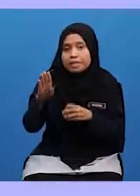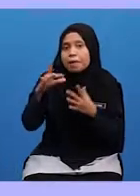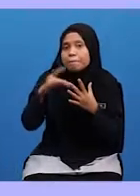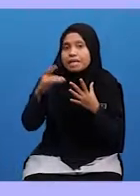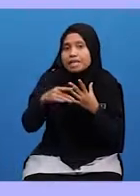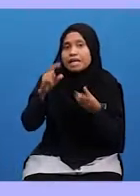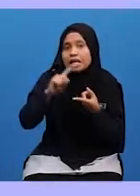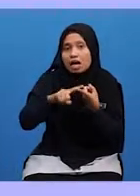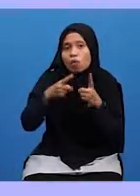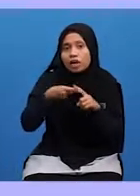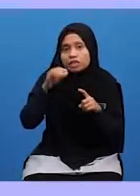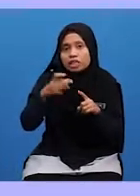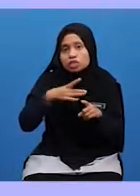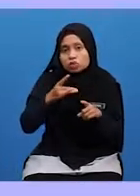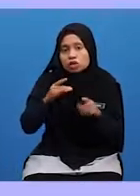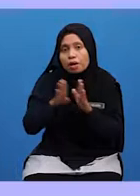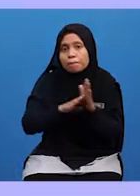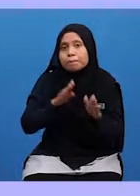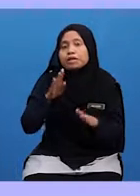Sahabat Yang Suka Berbohong